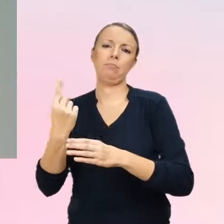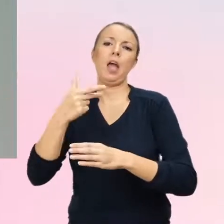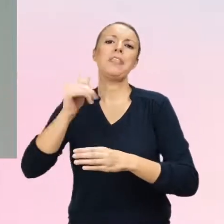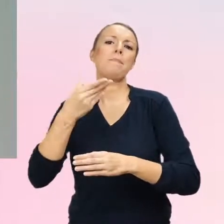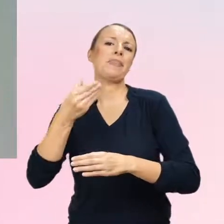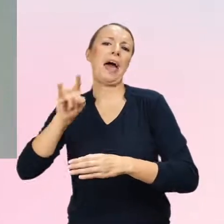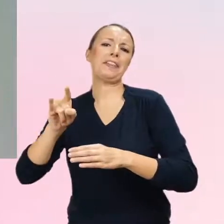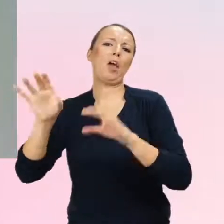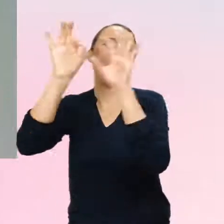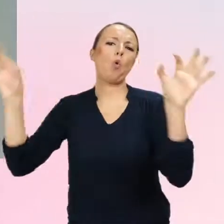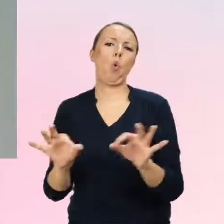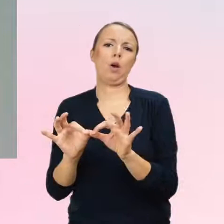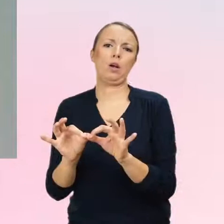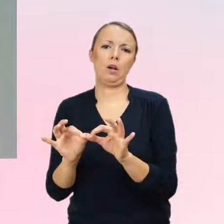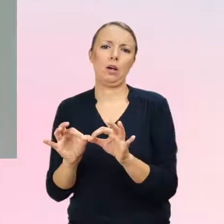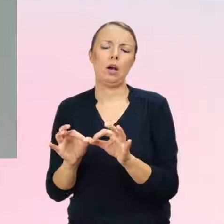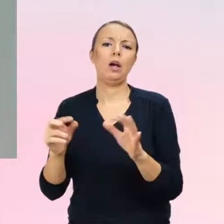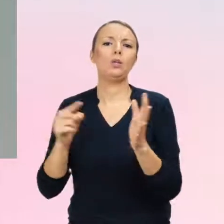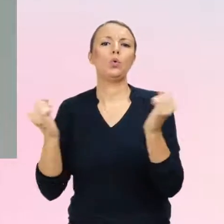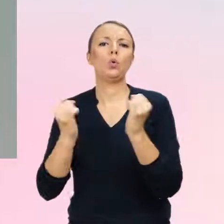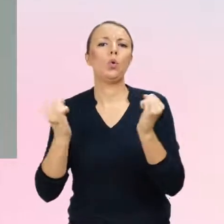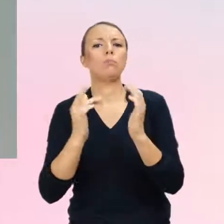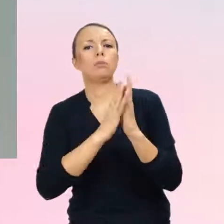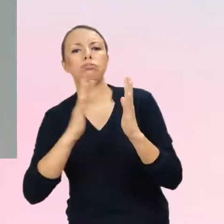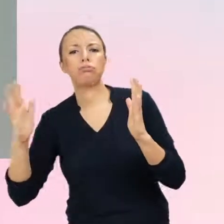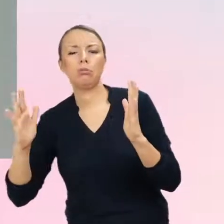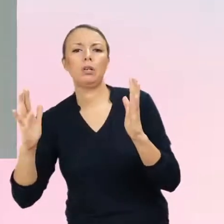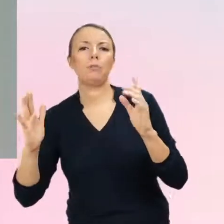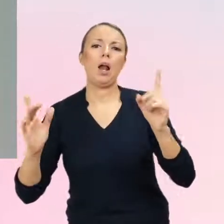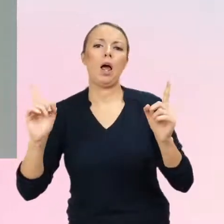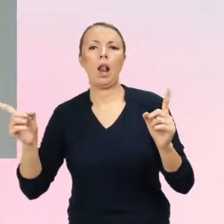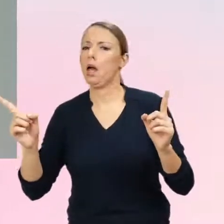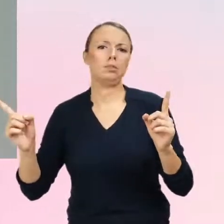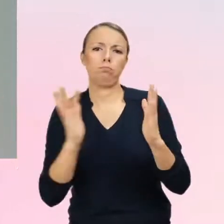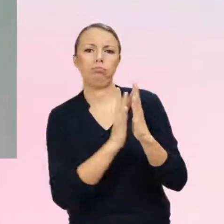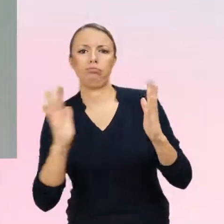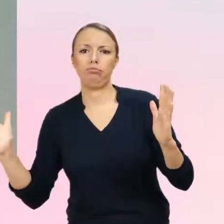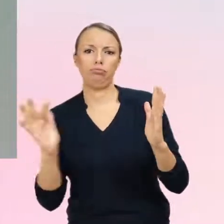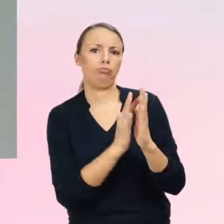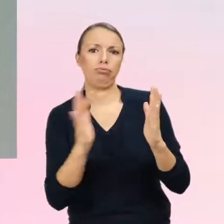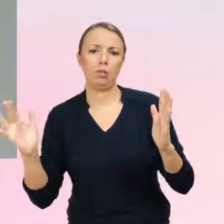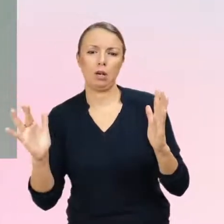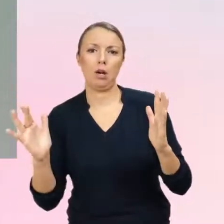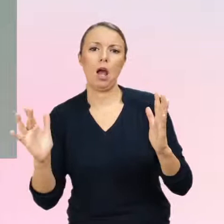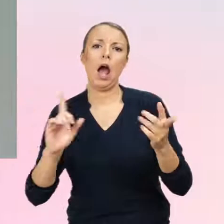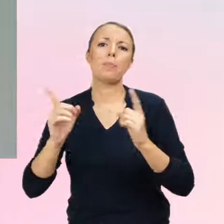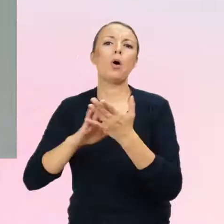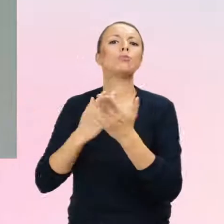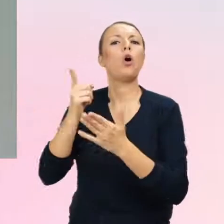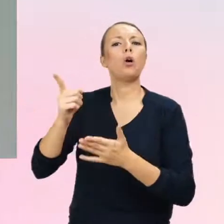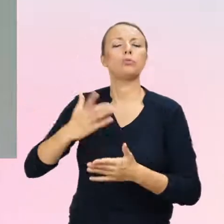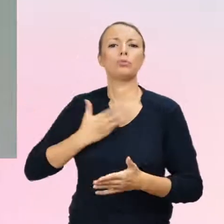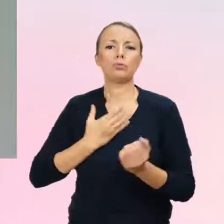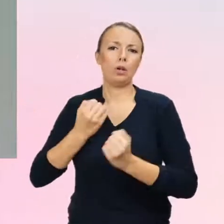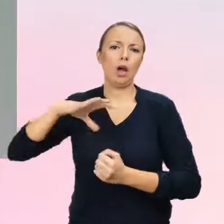do transpłciowości takiej dualistycznie, binarnie rozumianej, albo oni w tej kategorii zostają na długo czy na całe